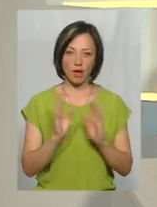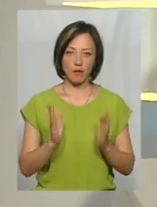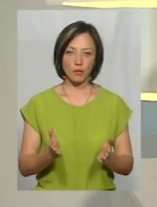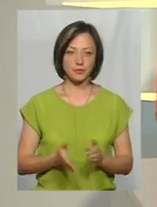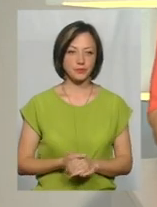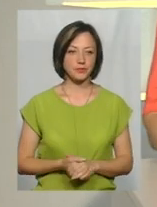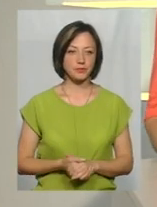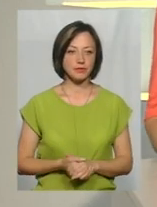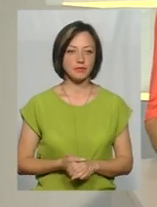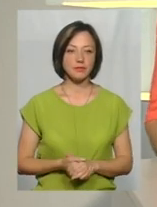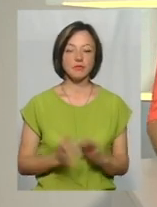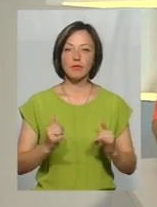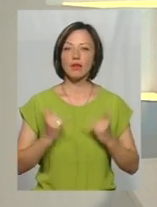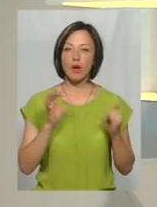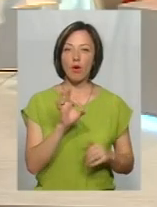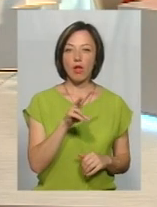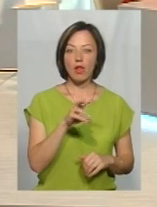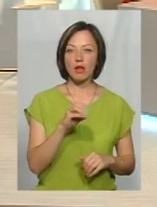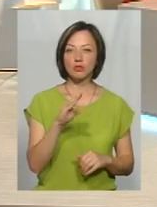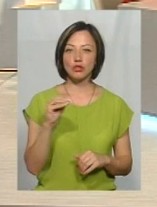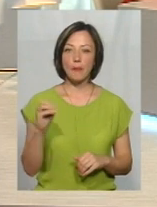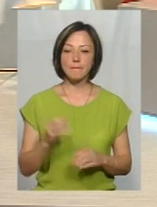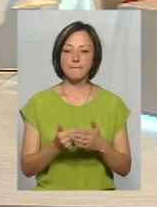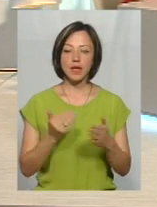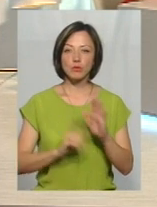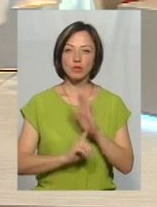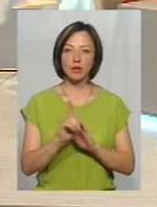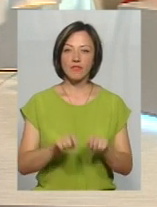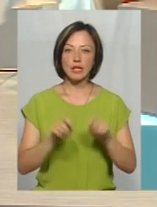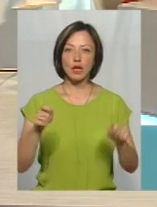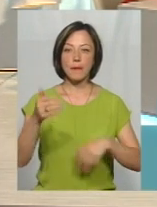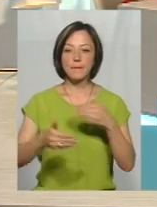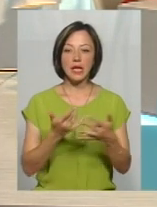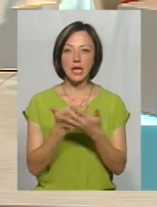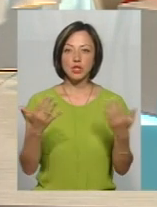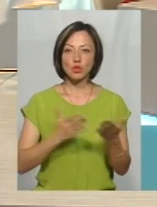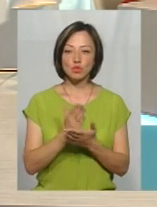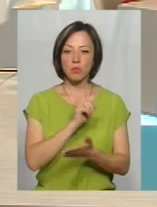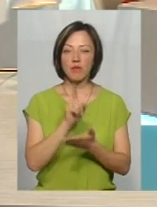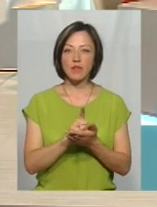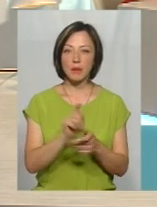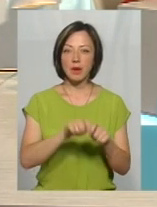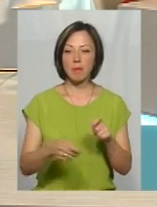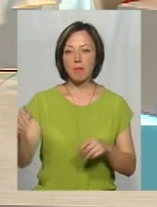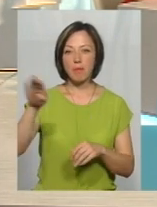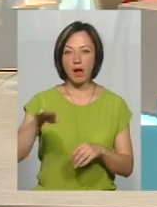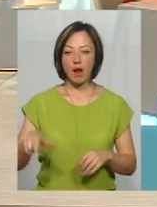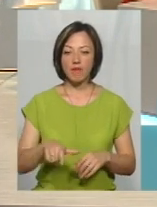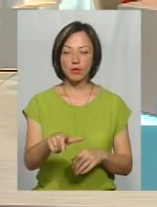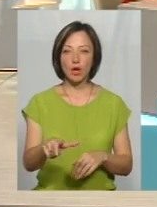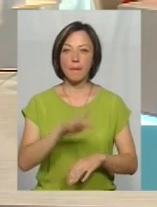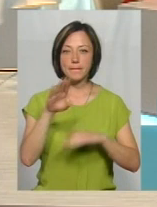Пане Олеже, перед початком відкриття пляжу різні служби повинні перевірити берег, акваторію і з його підводною